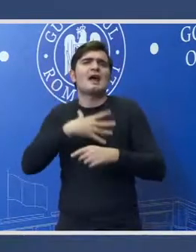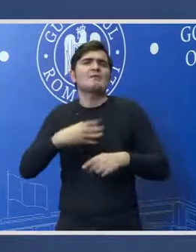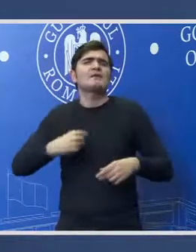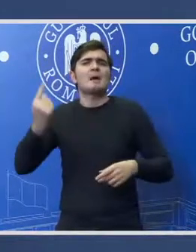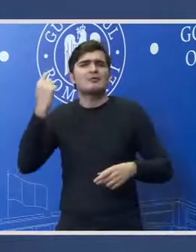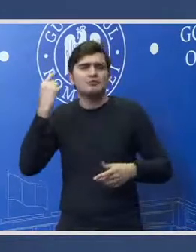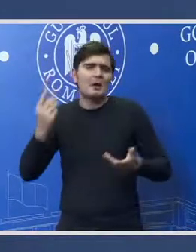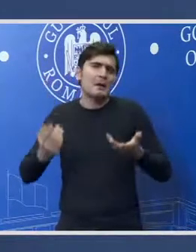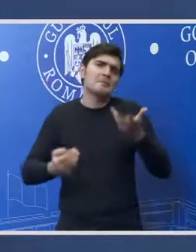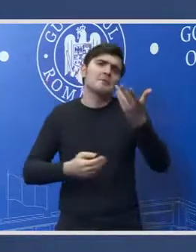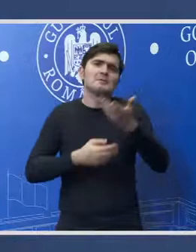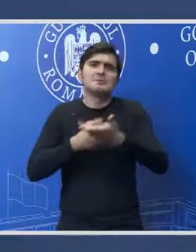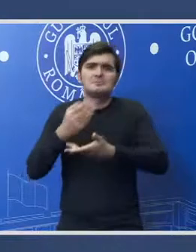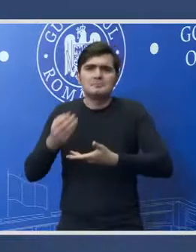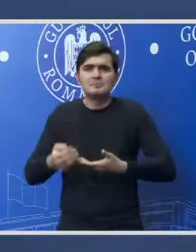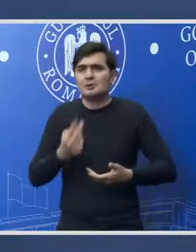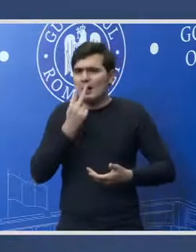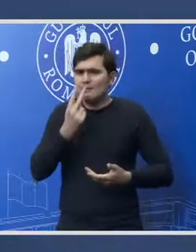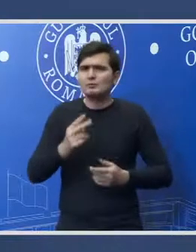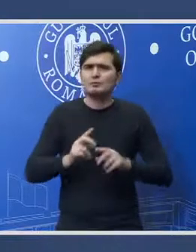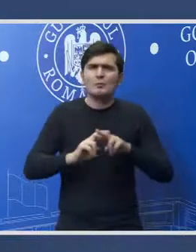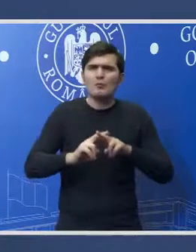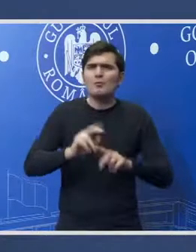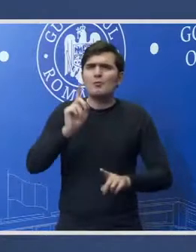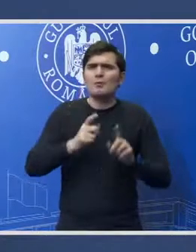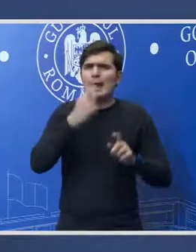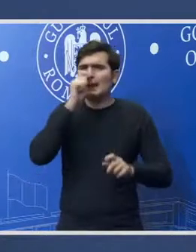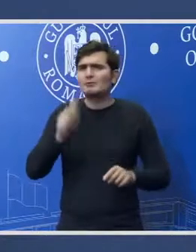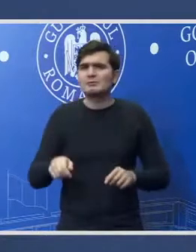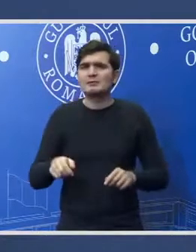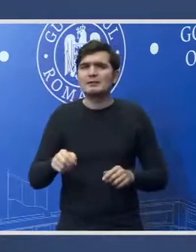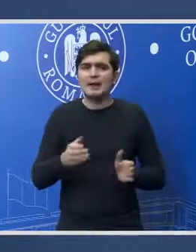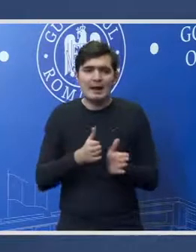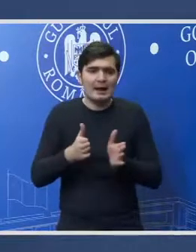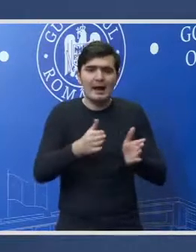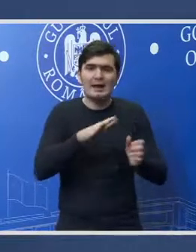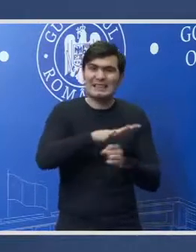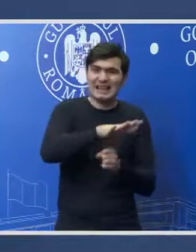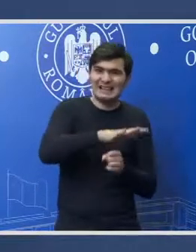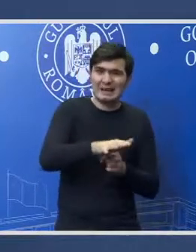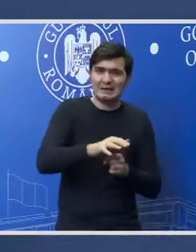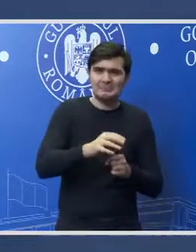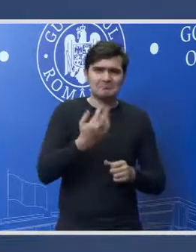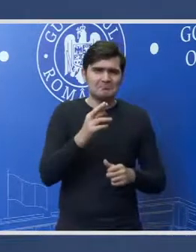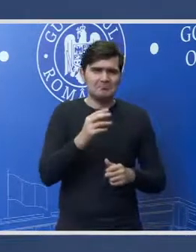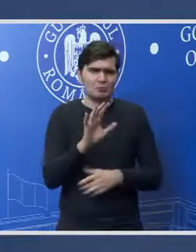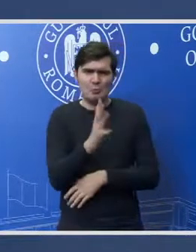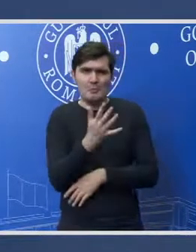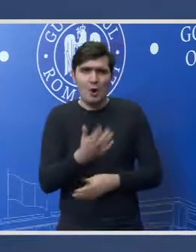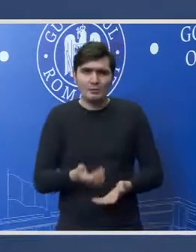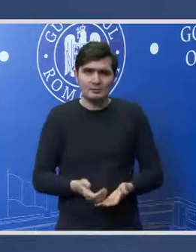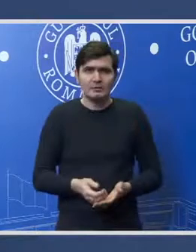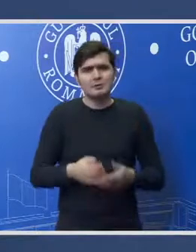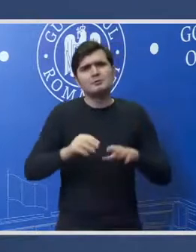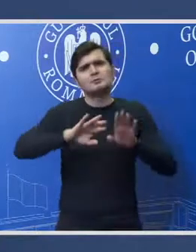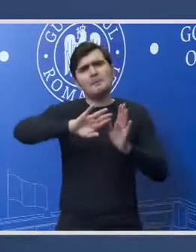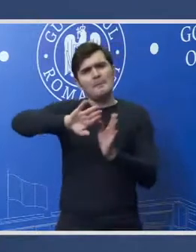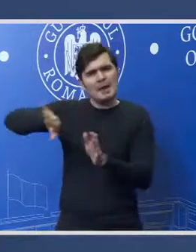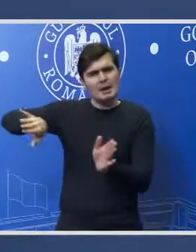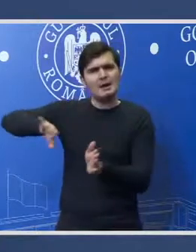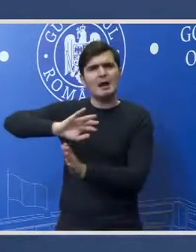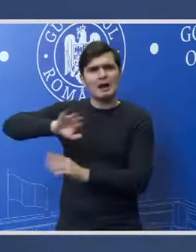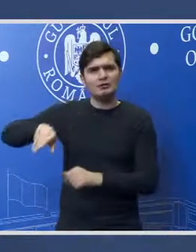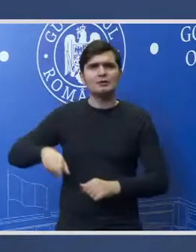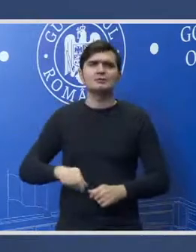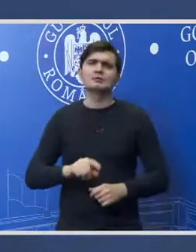vreme deci iată renunțări la căi de atac cu semnul întrebării și pe lângă toate acestea